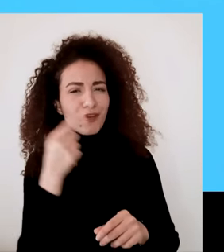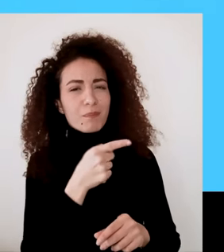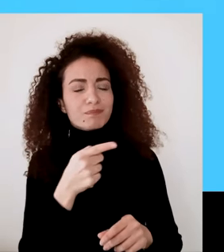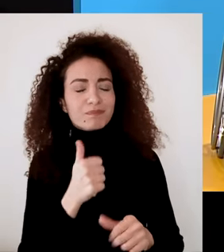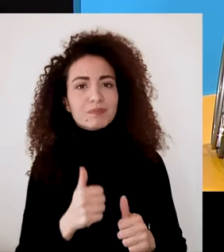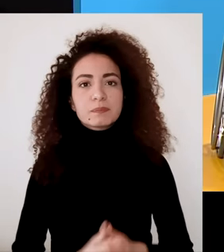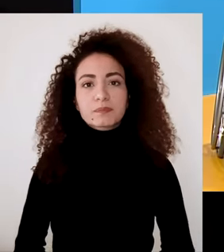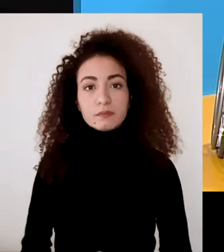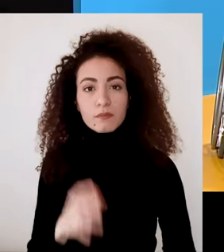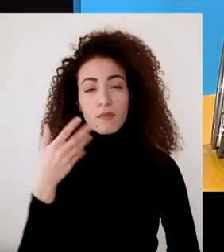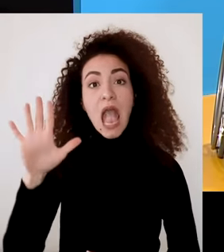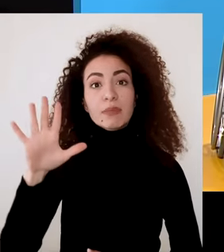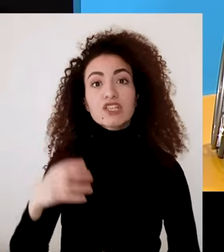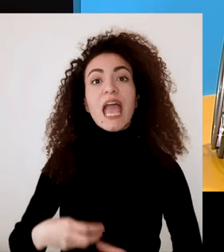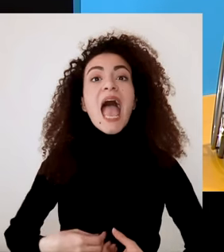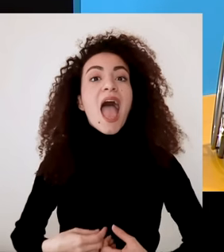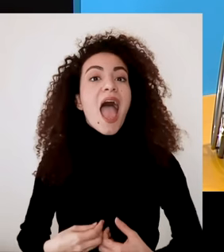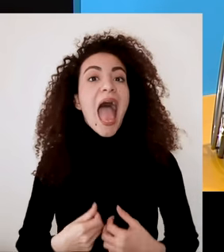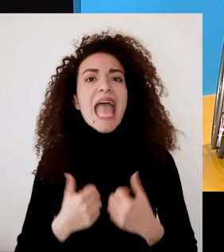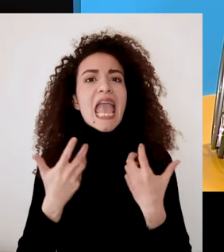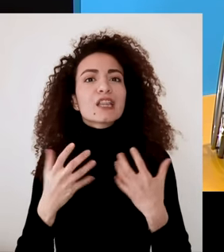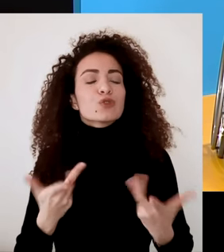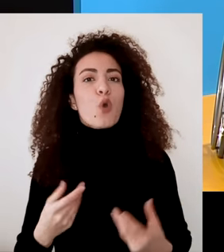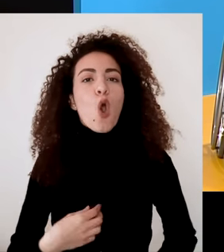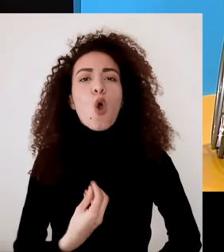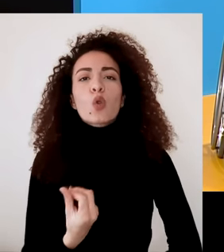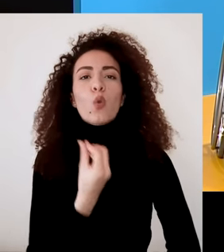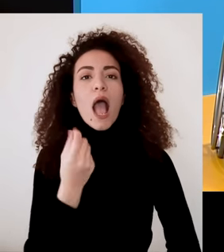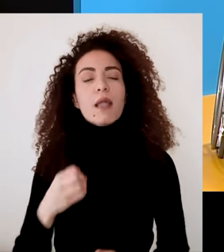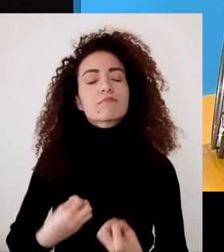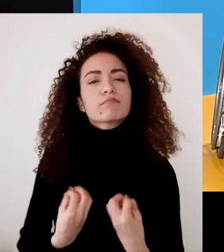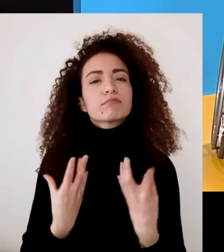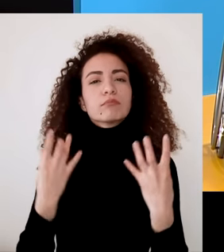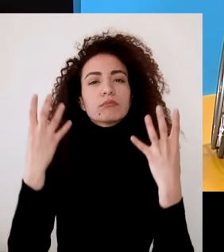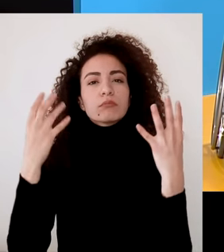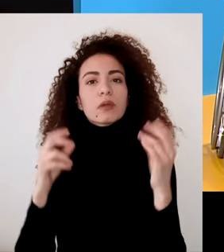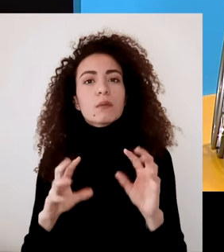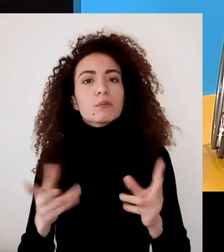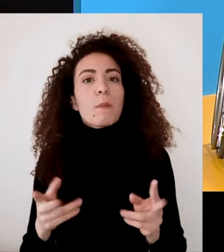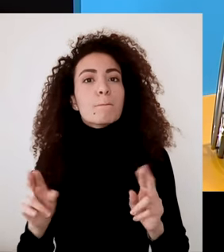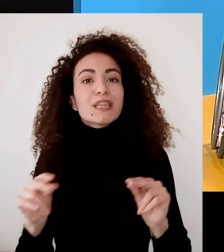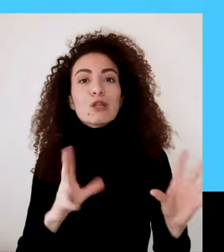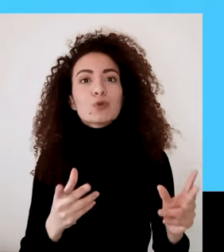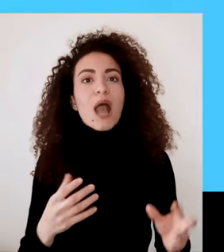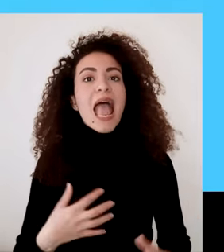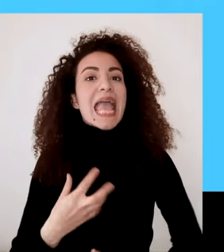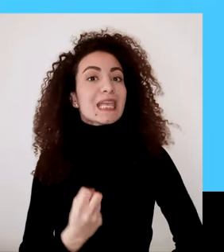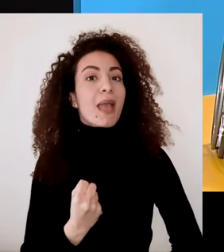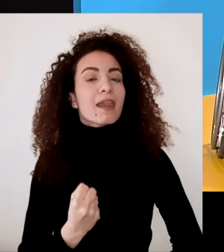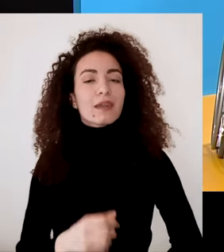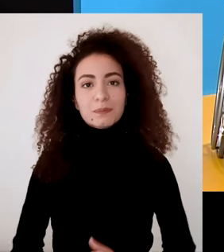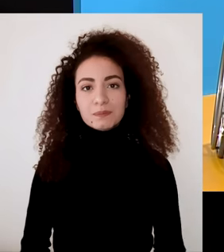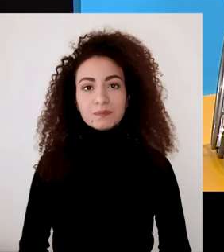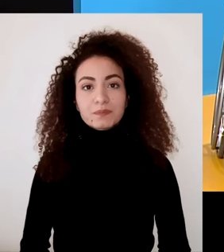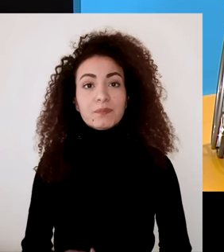أفكار نظرية خامسا حياة روحية غنية وعميئة أكتر النمو الروحي وإحساس عميء بمعنى الحياة وعيش الإيمان